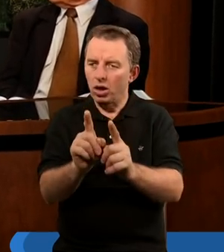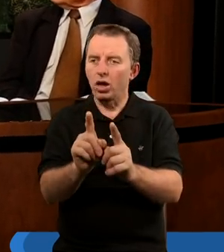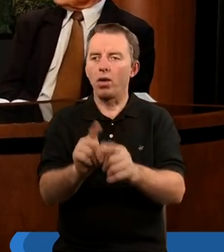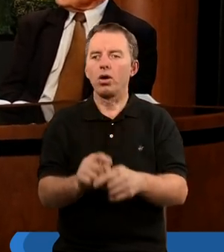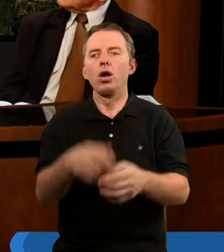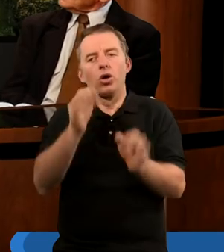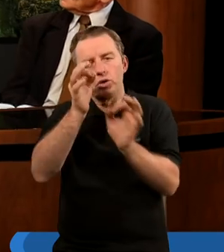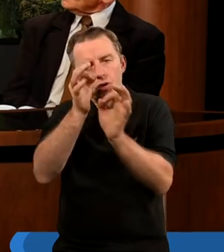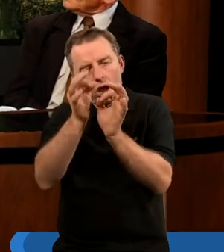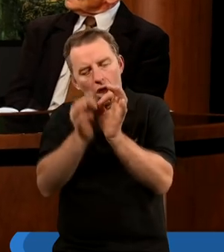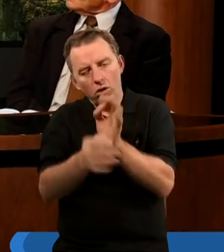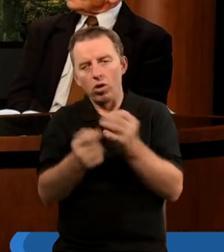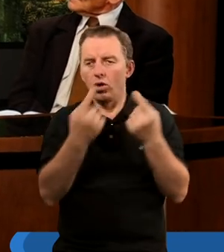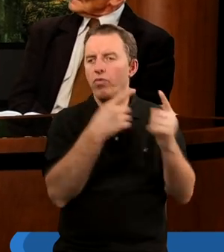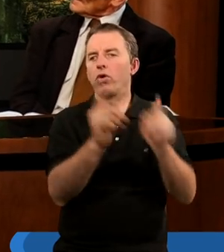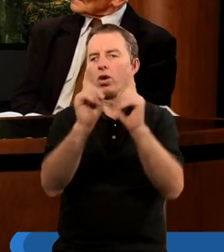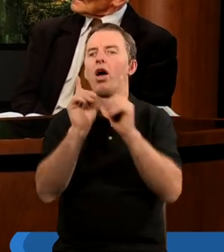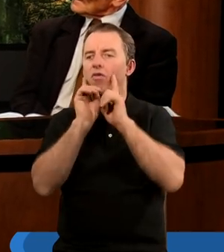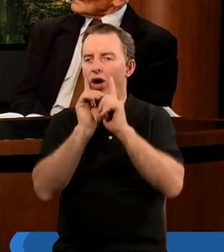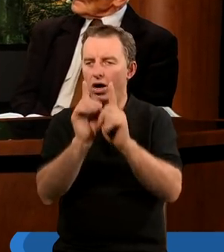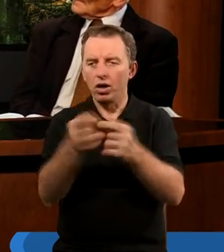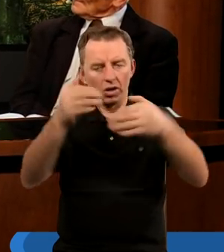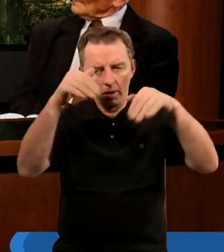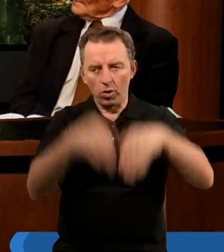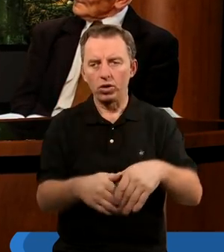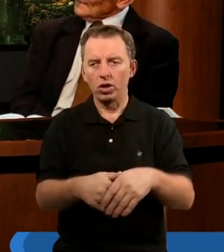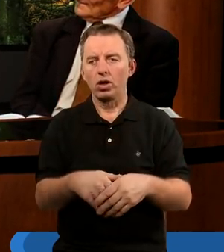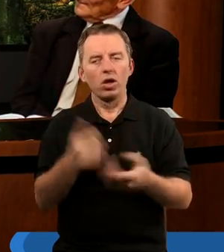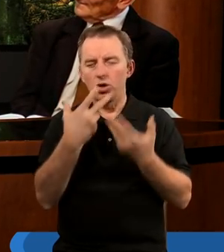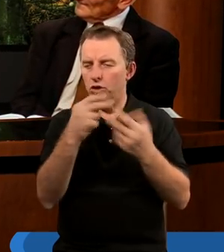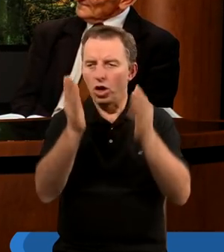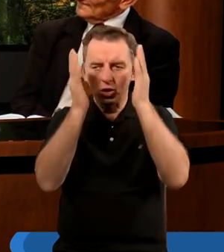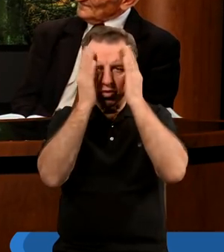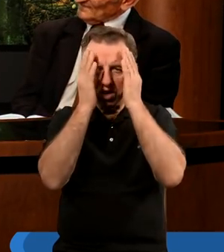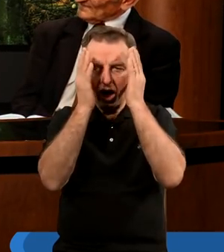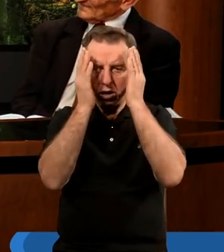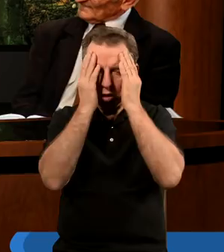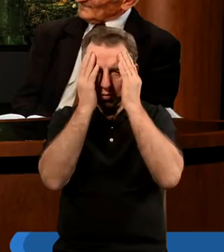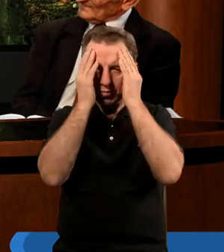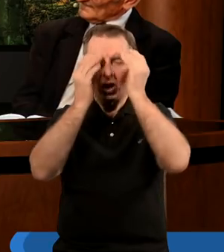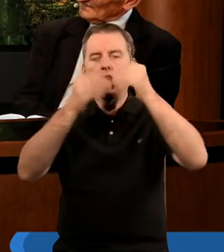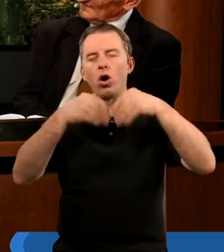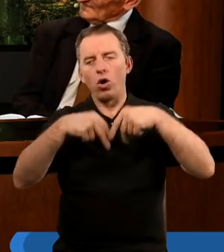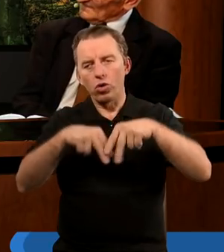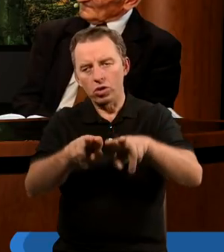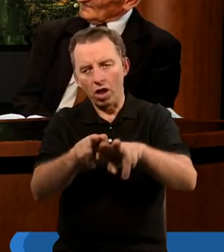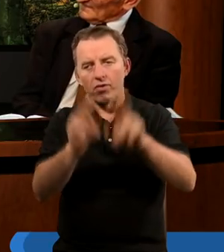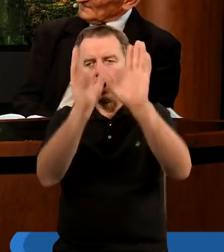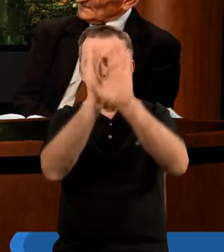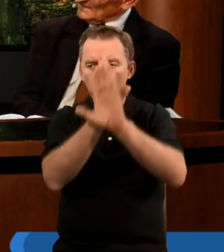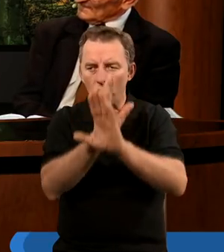trzeba szczególnie zwrócić uwagę, bo faktycznie my możemy czasami nieświadomie oddawać